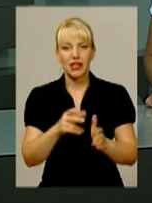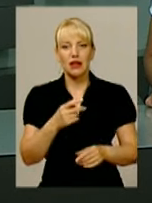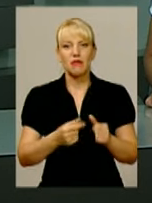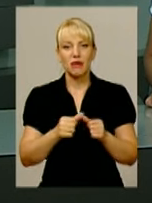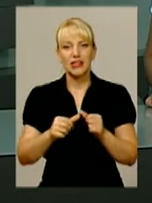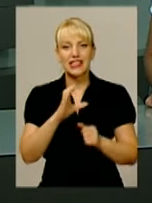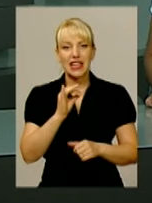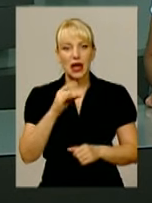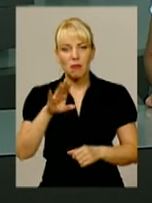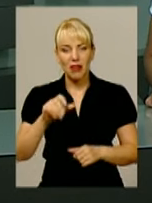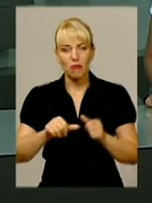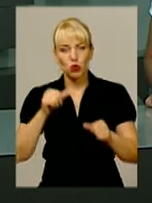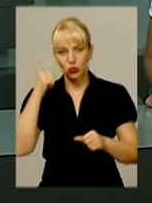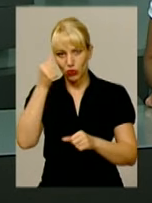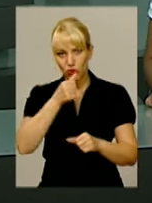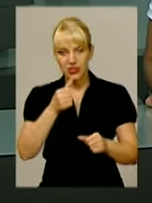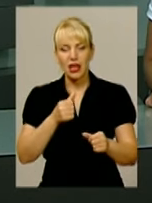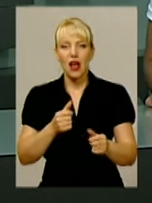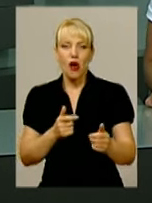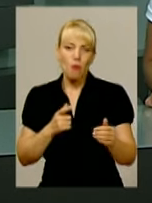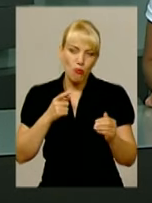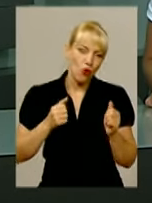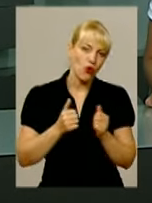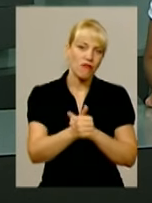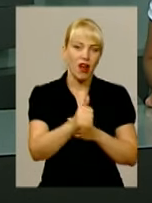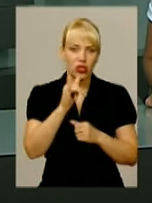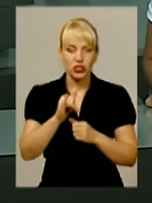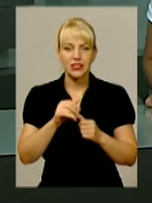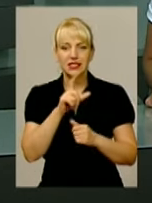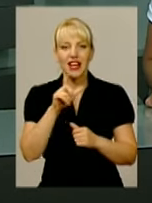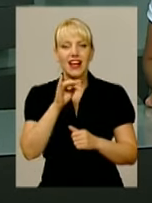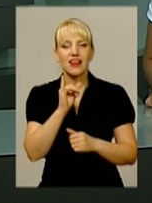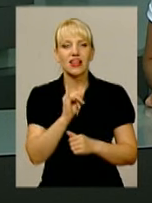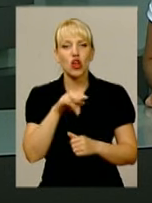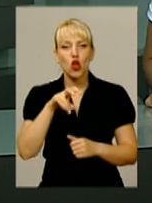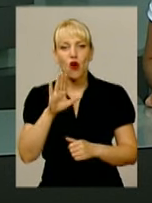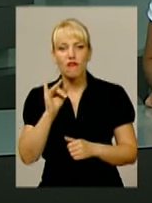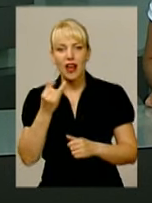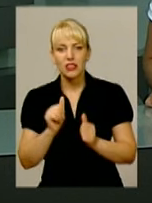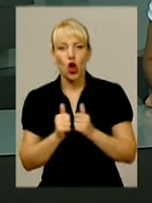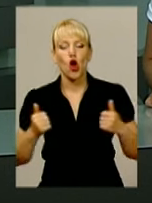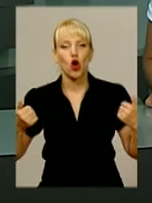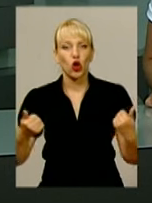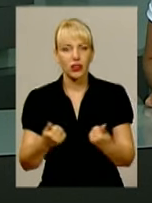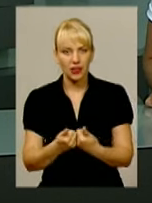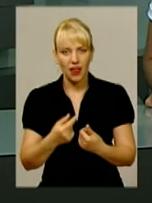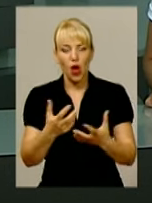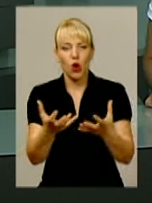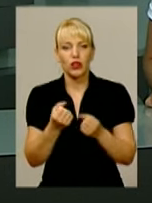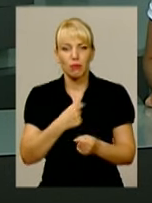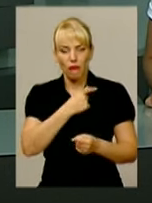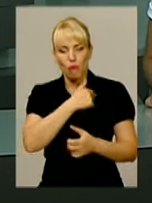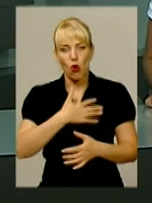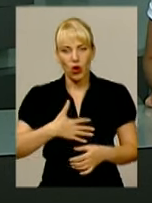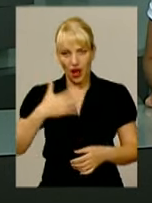року, прориваючись з гіловайського котла, військовий отримав поранення в голову. Лікарі львівського шпиталю до останнього боролися за життя